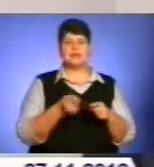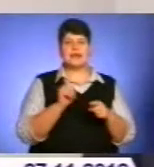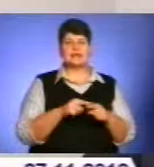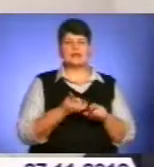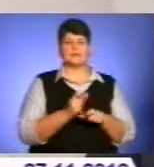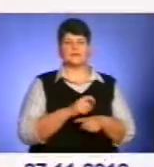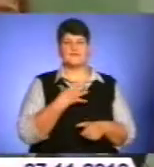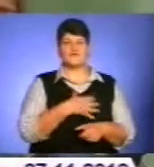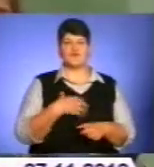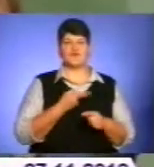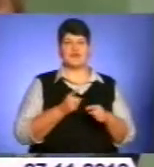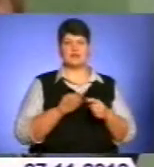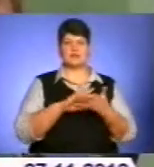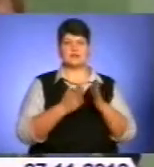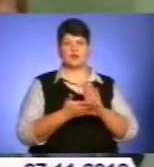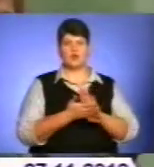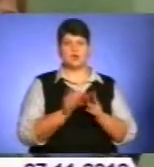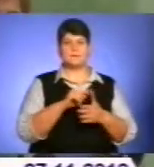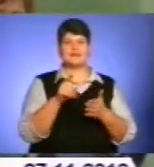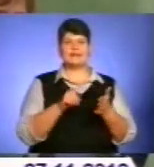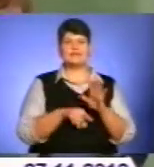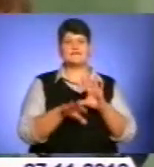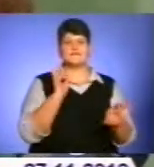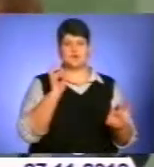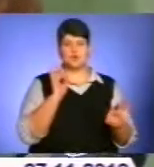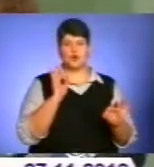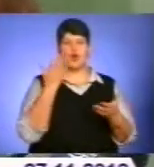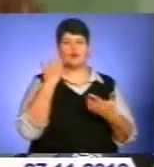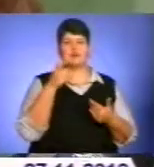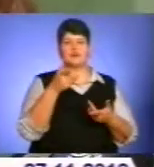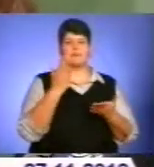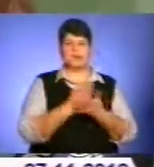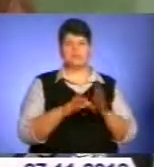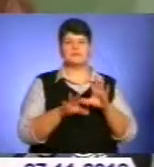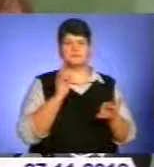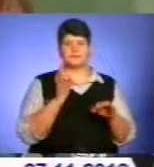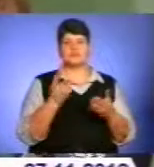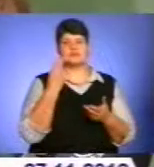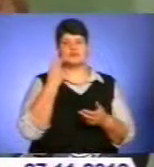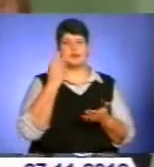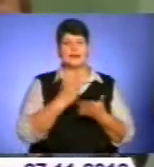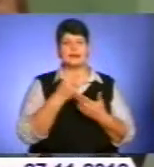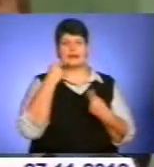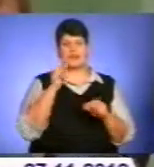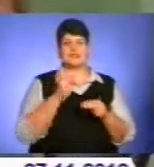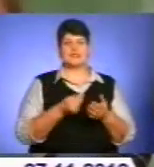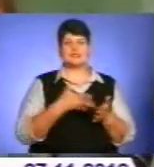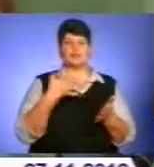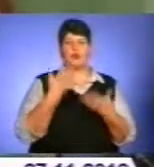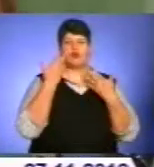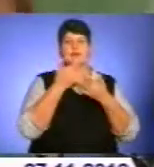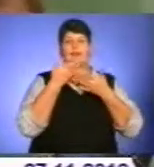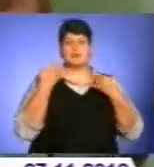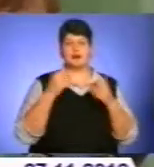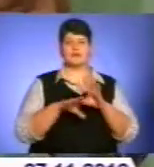важливо в цій обстановці. Питання вибору, альтернативи. Коли ви маєте альтернативу, ви завжди маєте кращу ціну, тому що працює ринок. Коли ви не маєте